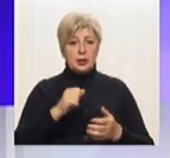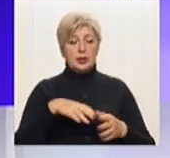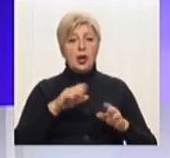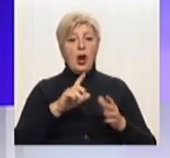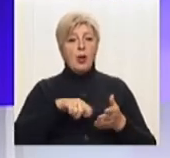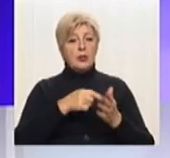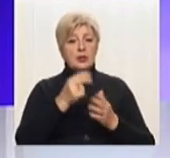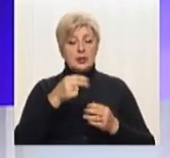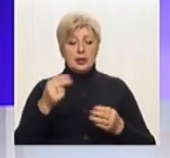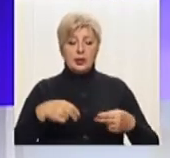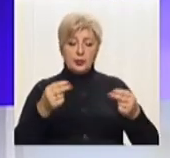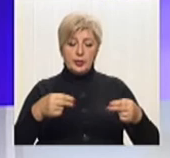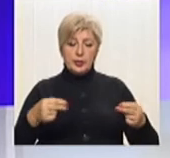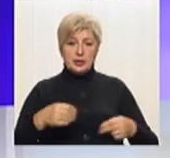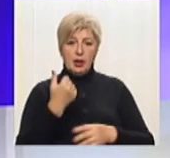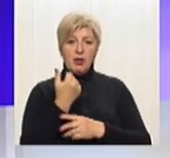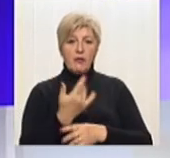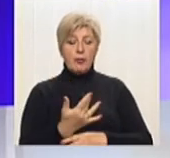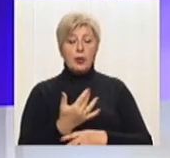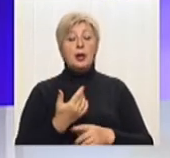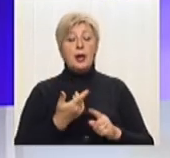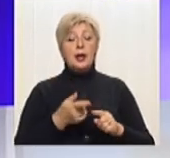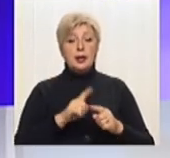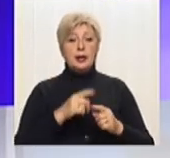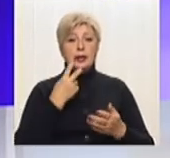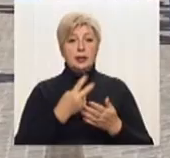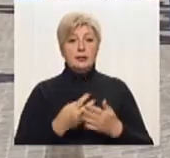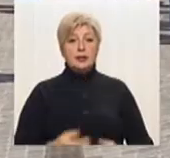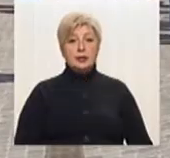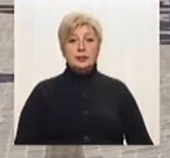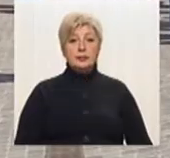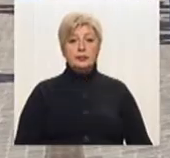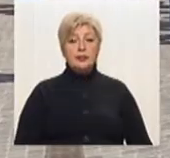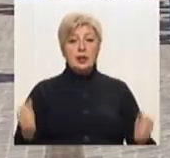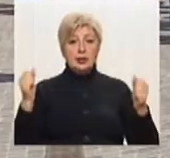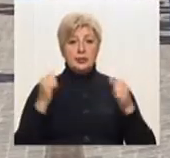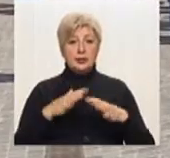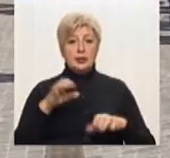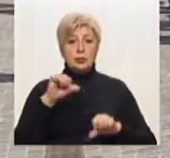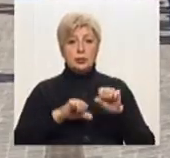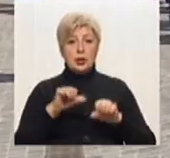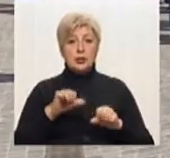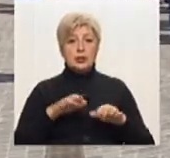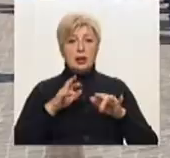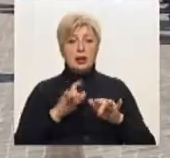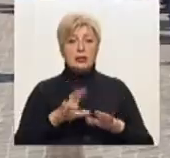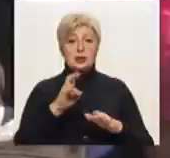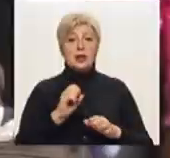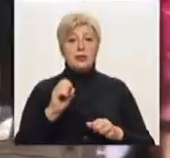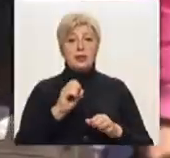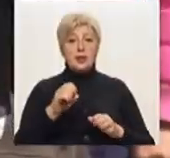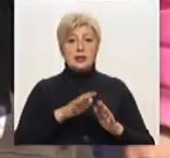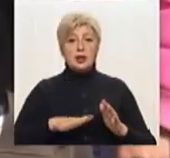універсал. Які вимоги у ньому – далі у нашому сюжеті. Збирались учасники акції на Європейській площі,